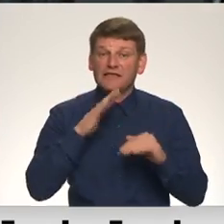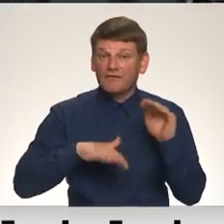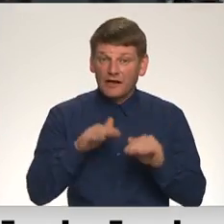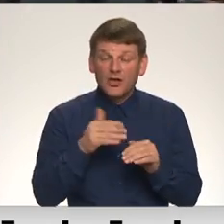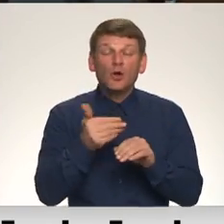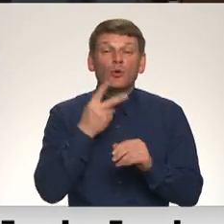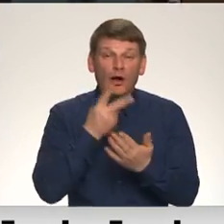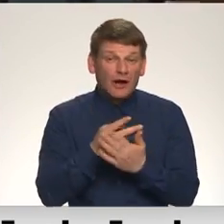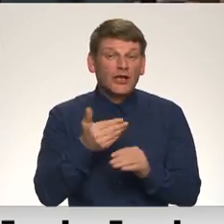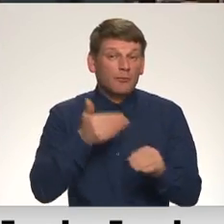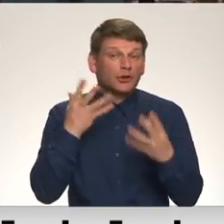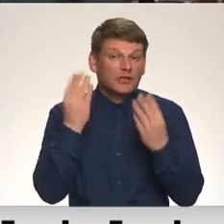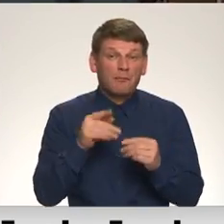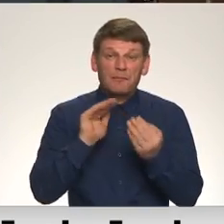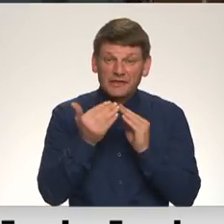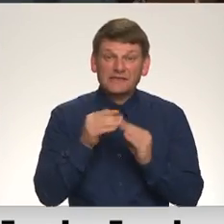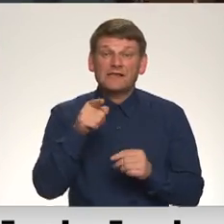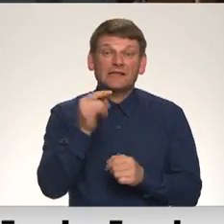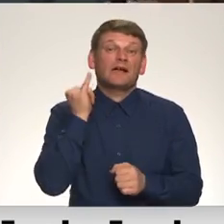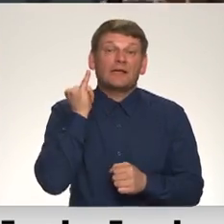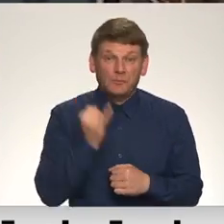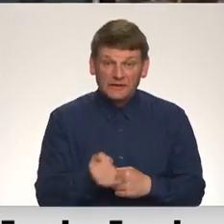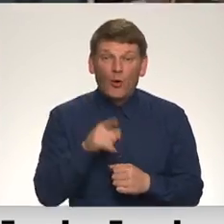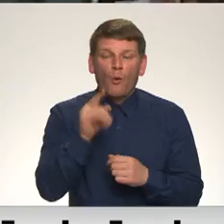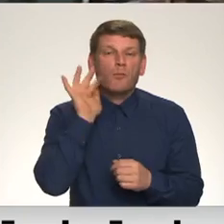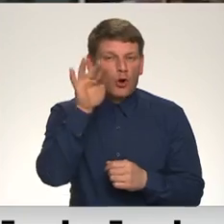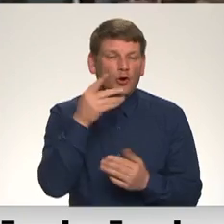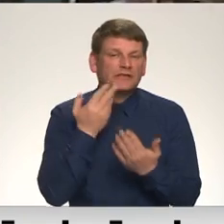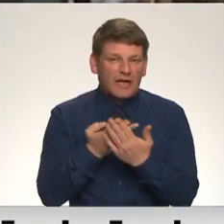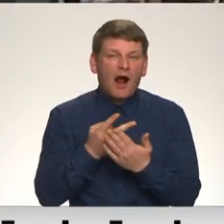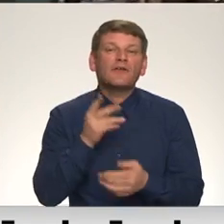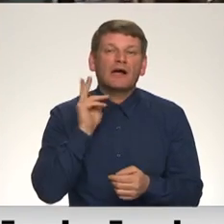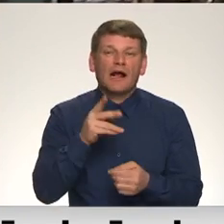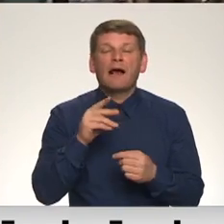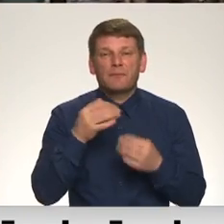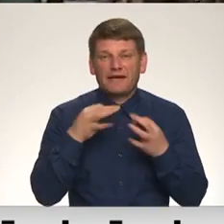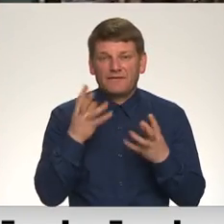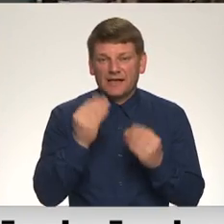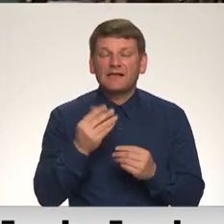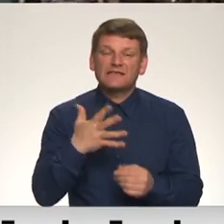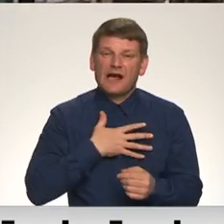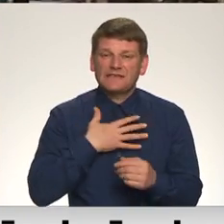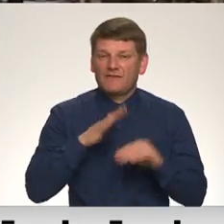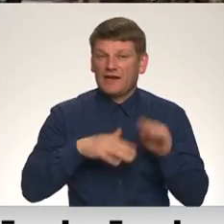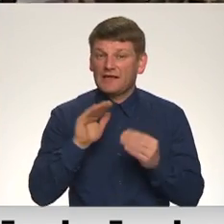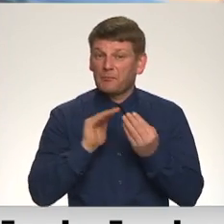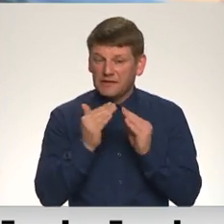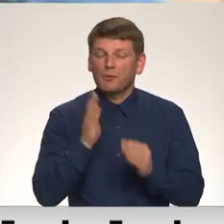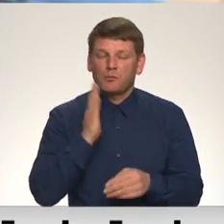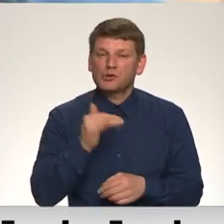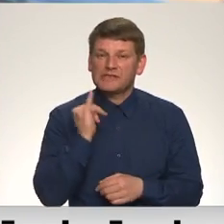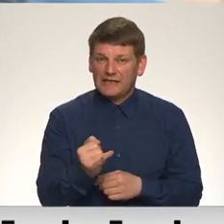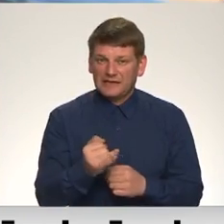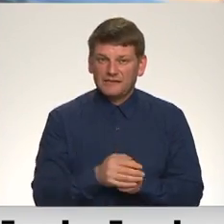Iepriekšējās dienās pilsētās tā pasliktinājās un prognozes rāda, ka arī brīvdienās pilsētās gaisa kvalitāte joprojām būs slikta.